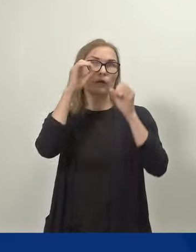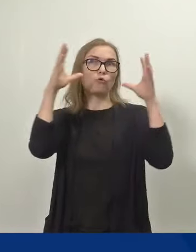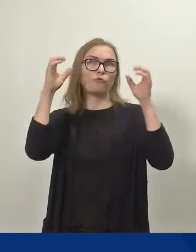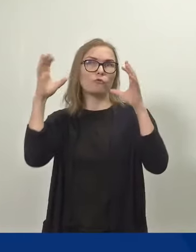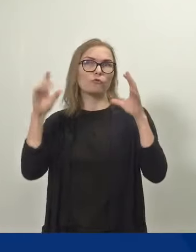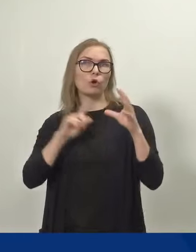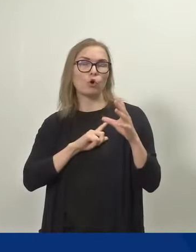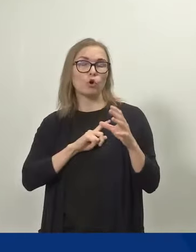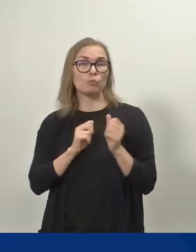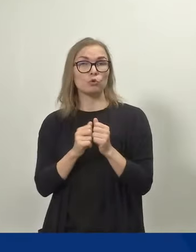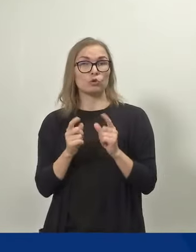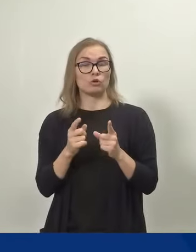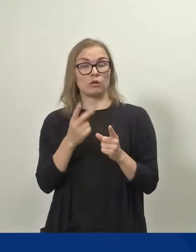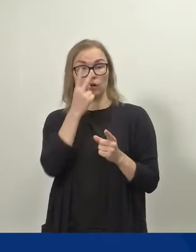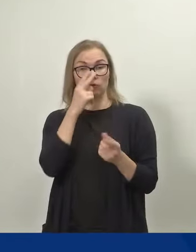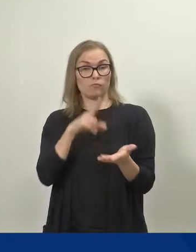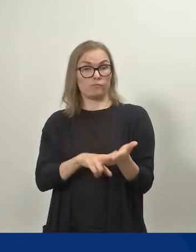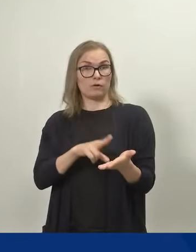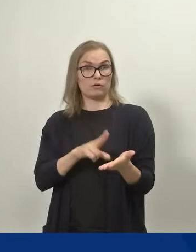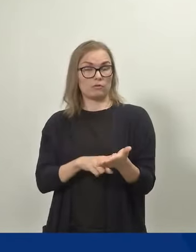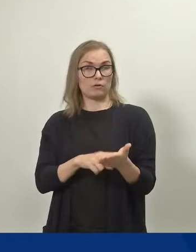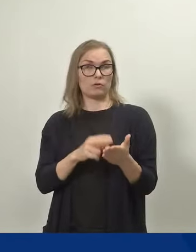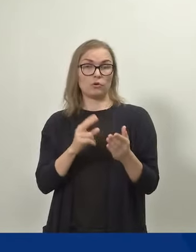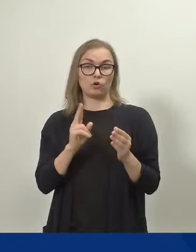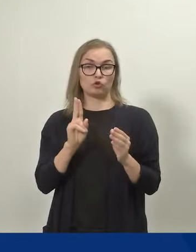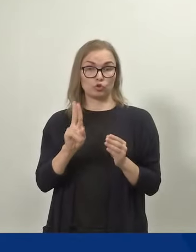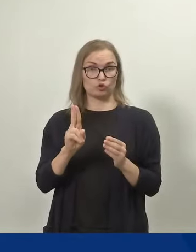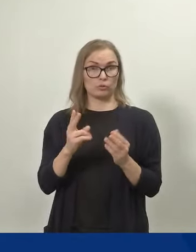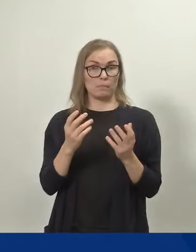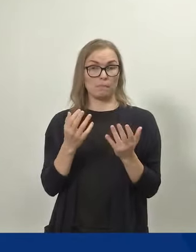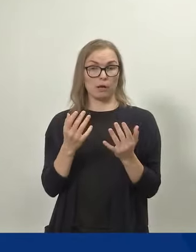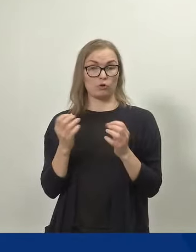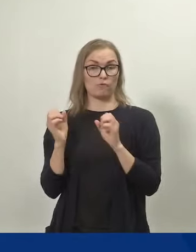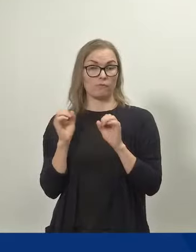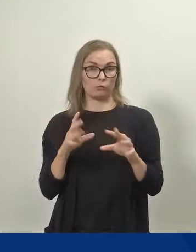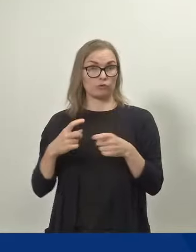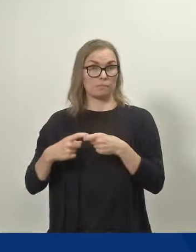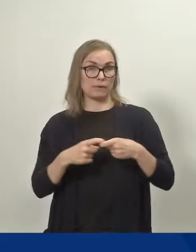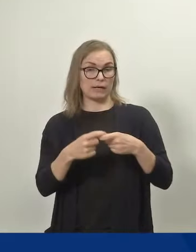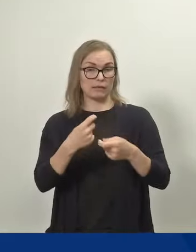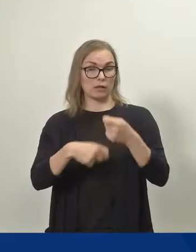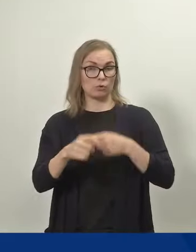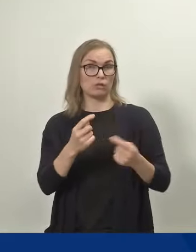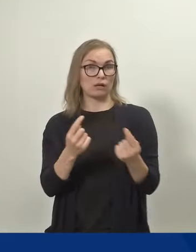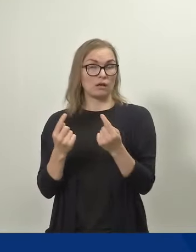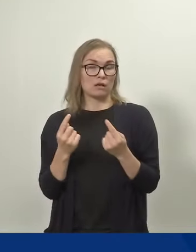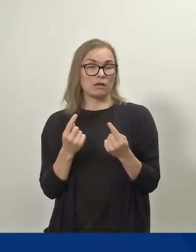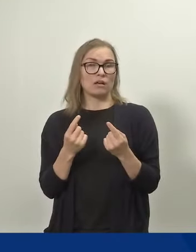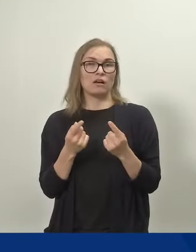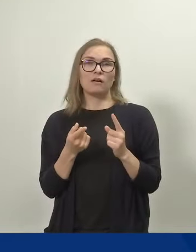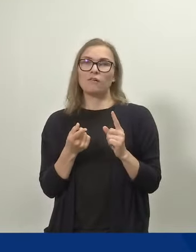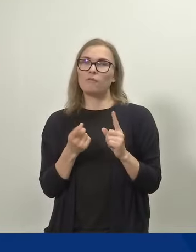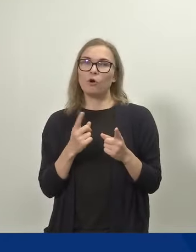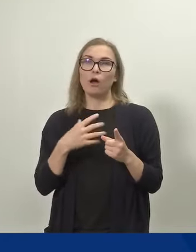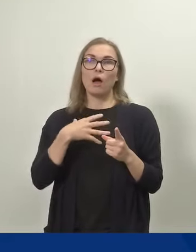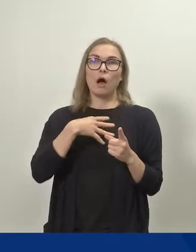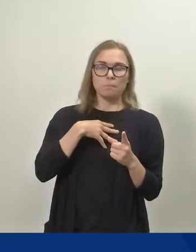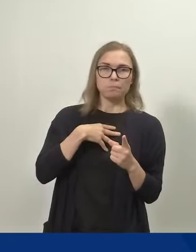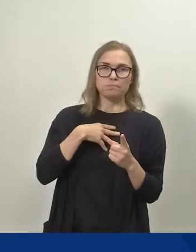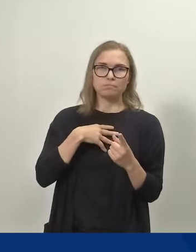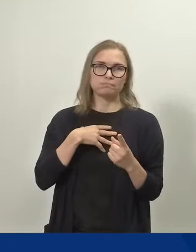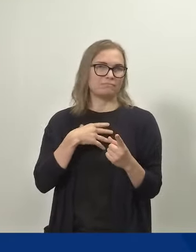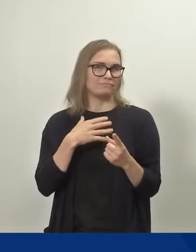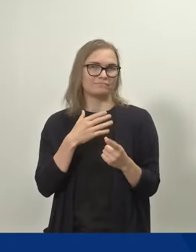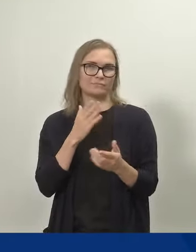konkreettisesti katsotaan, että mitkä ne tosiasialliset vaikutukset perheen talouteen olisivat, niin ne eivät välttämättä sitten olisikaan ihan samanlaisia.